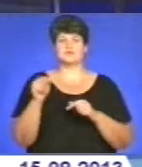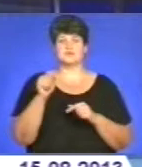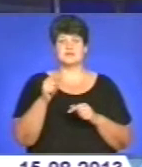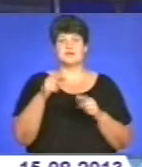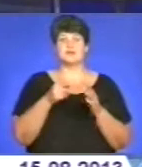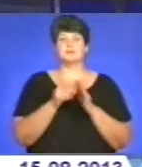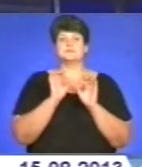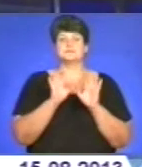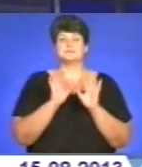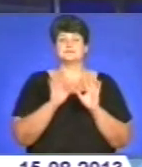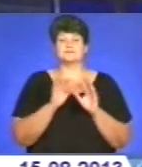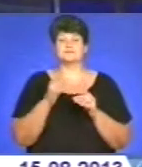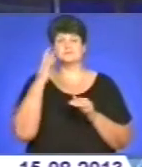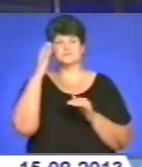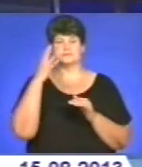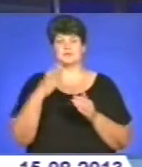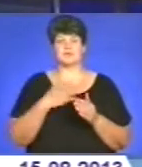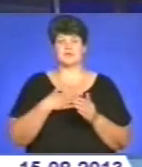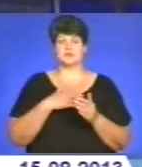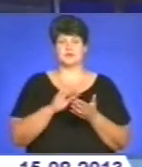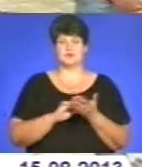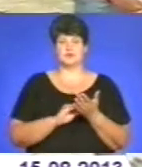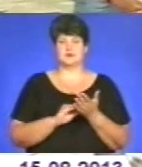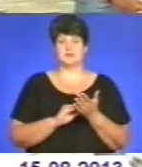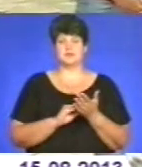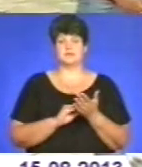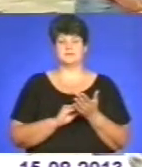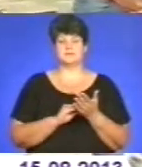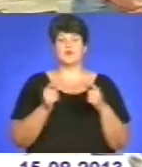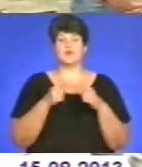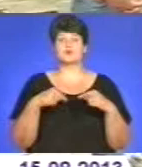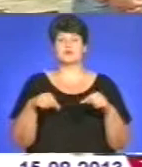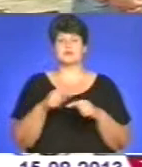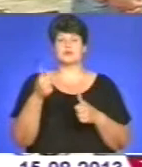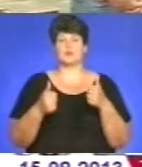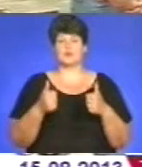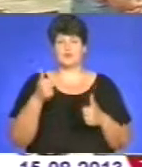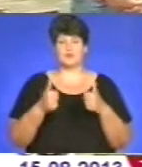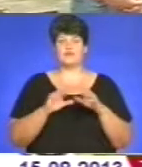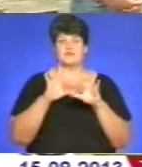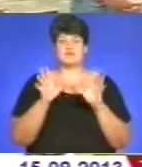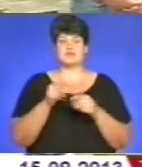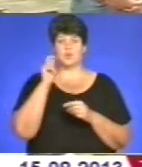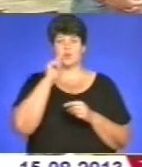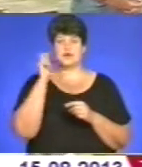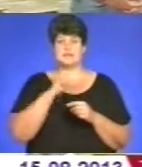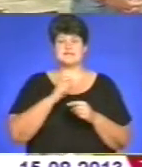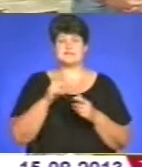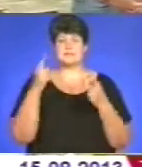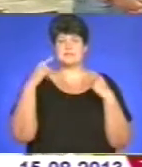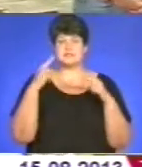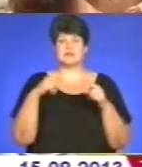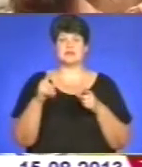поділилися враженнями з нашими кореспондентами. Організатори конкурсу – Всеукраїнський мистецький центр